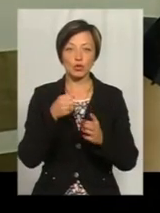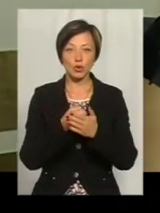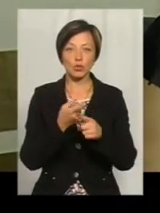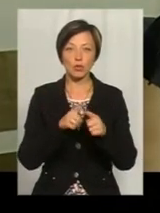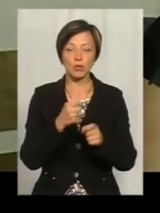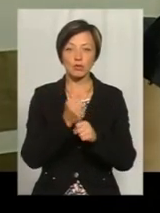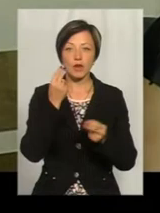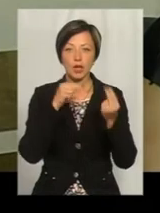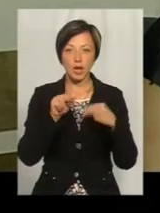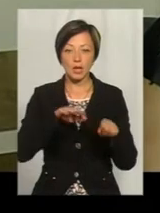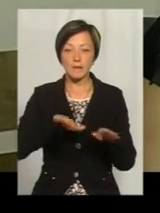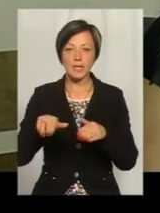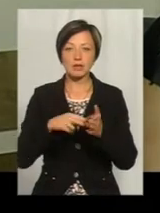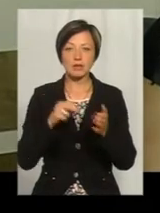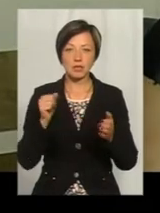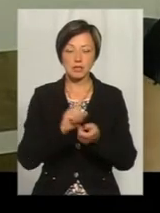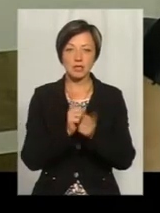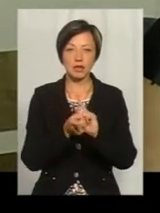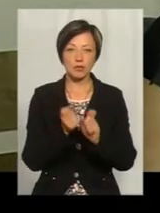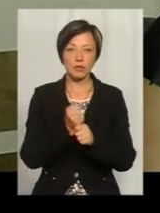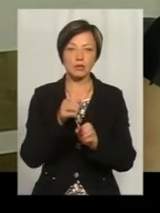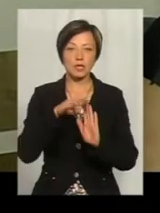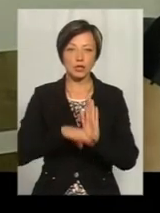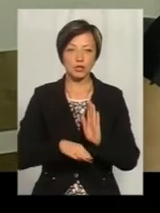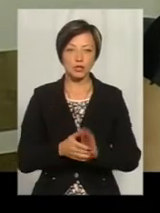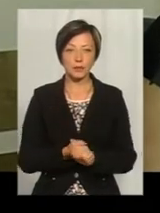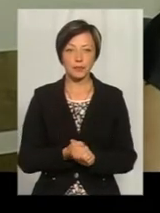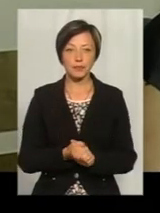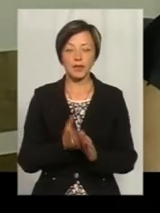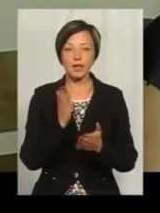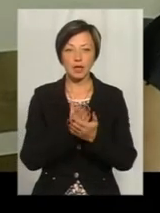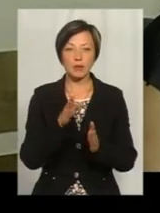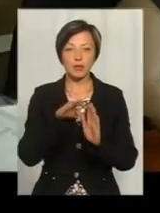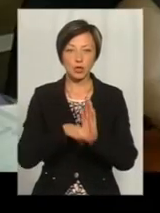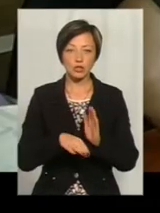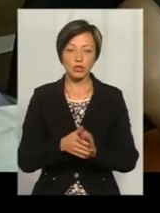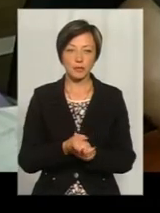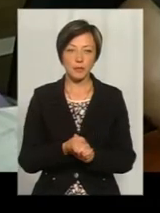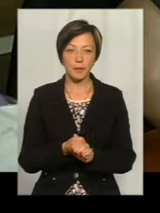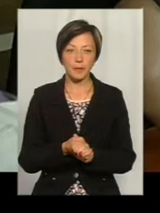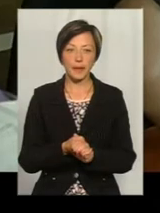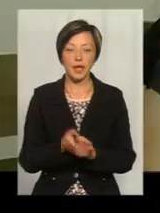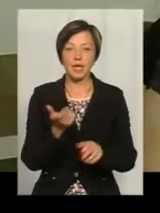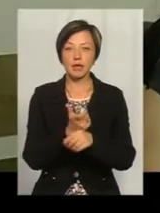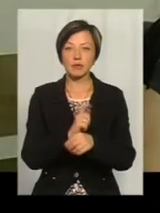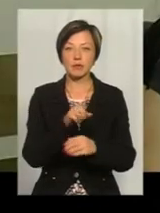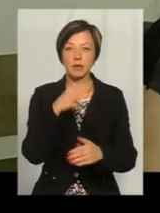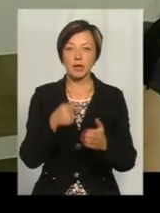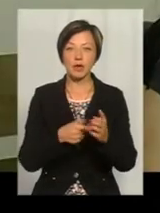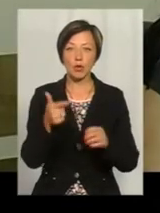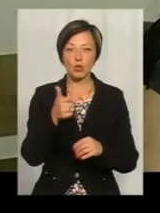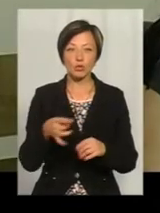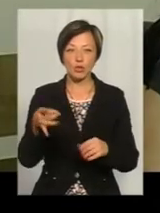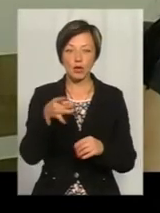працювало краще, після відключення стало ще гірше працювати, тобто є погіршення. Найбільше це були питання з Городоцького